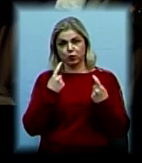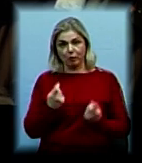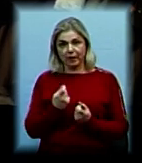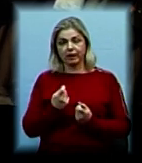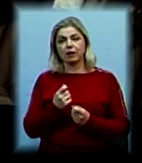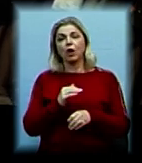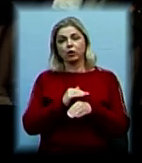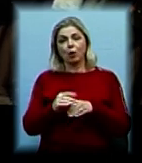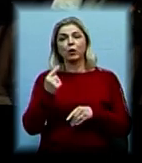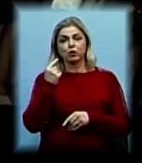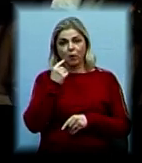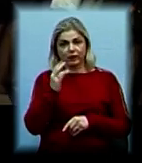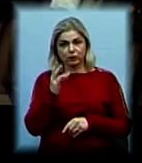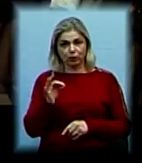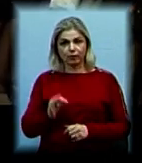добросовісно.